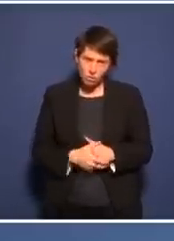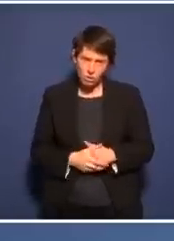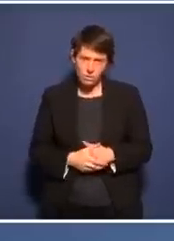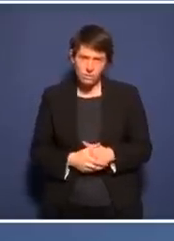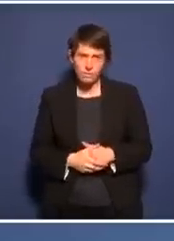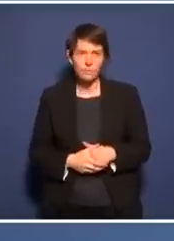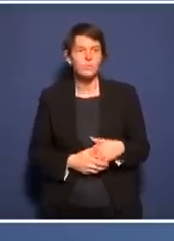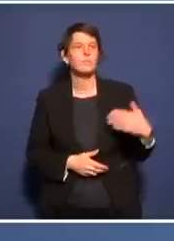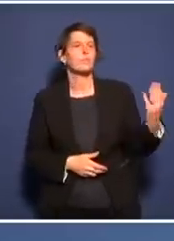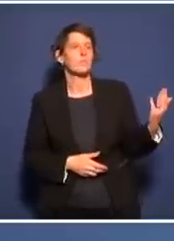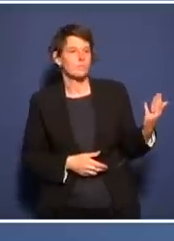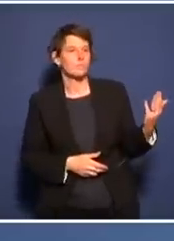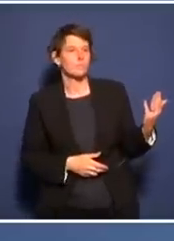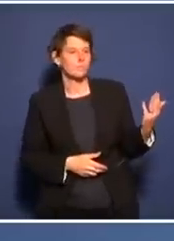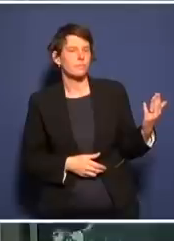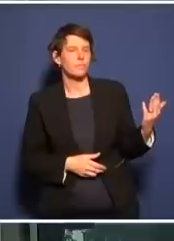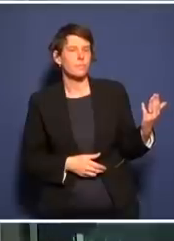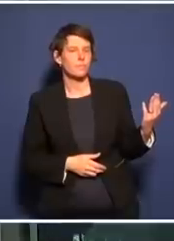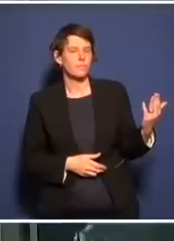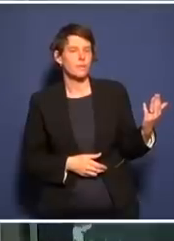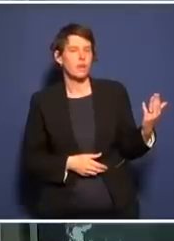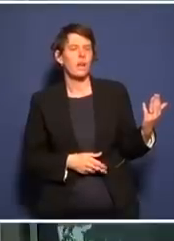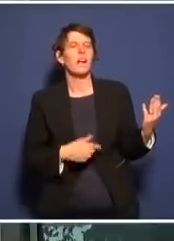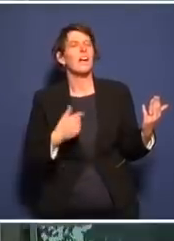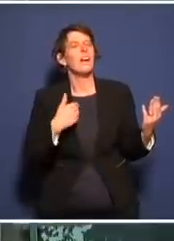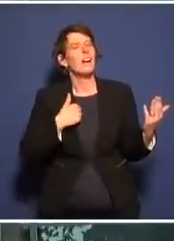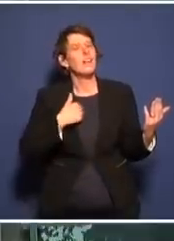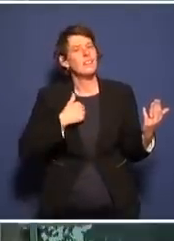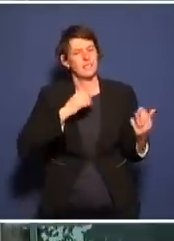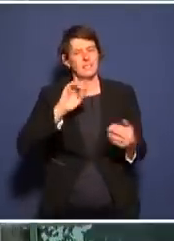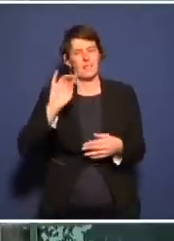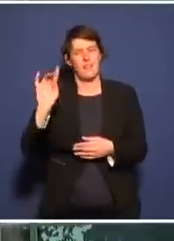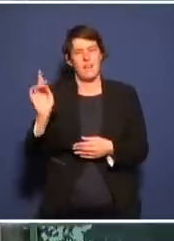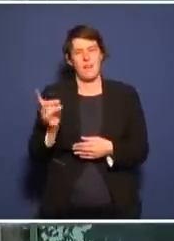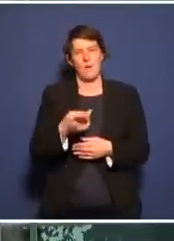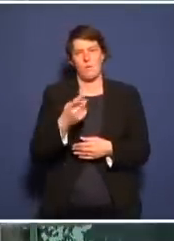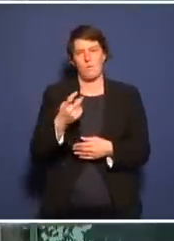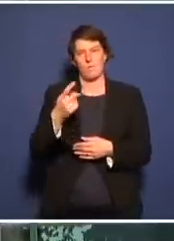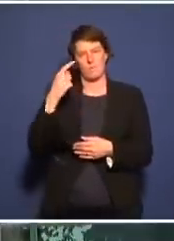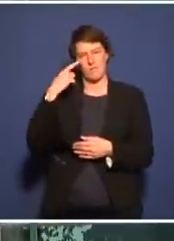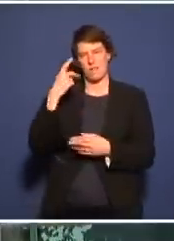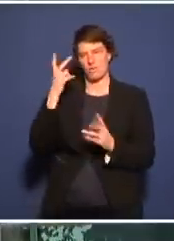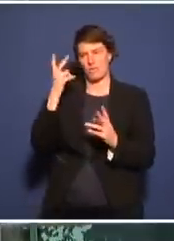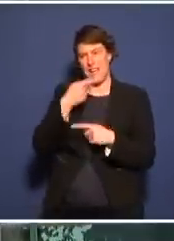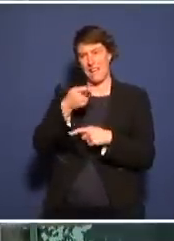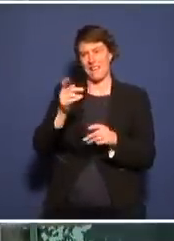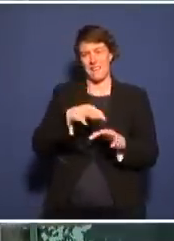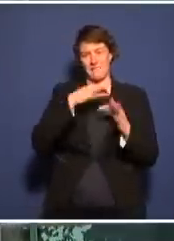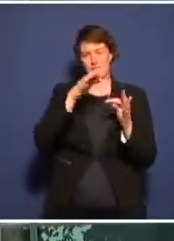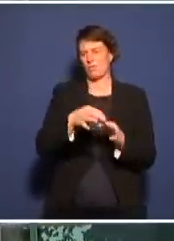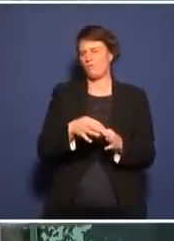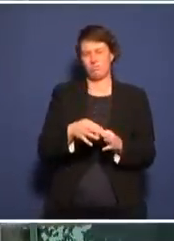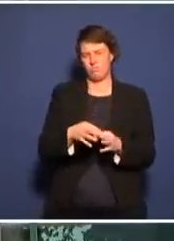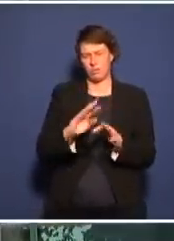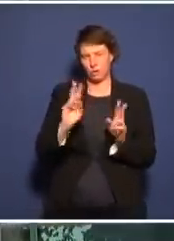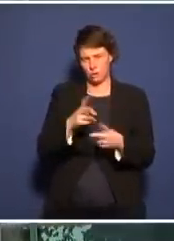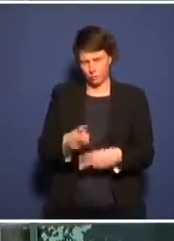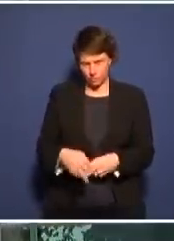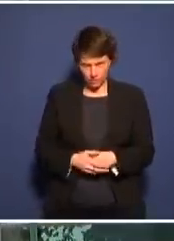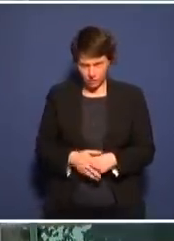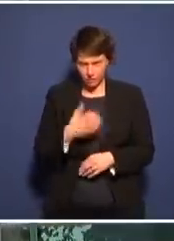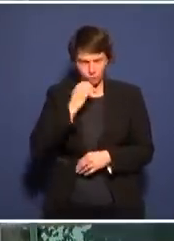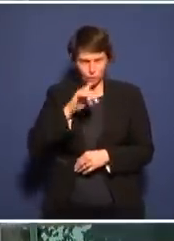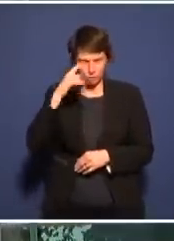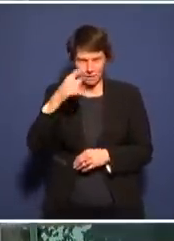Ich würde auch glauben, dass es nicht stimmt, dass sich alle infizieren. Ja, und da hat sich Lauterbach einen